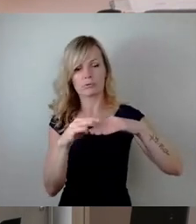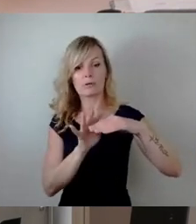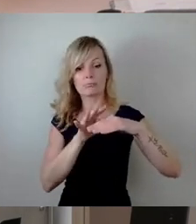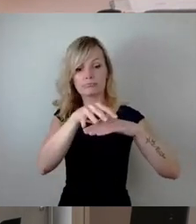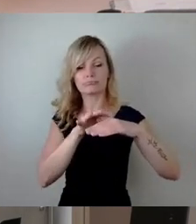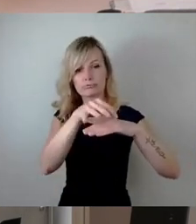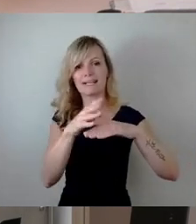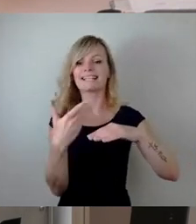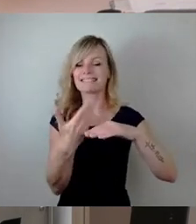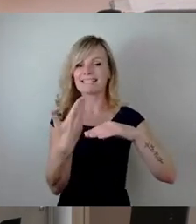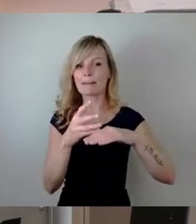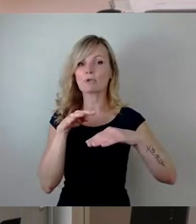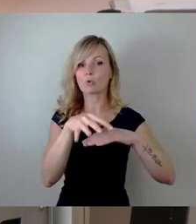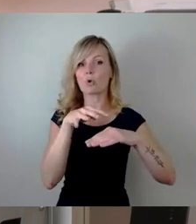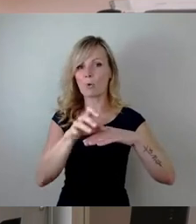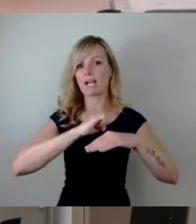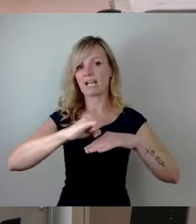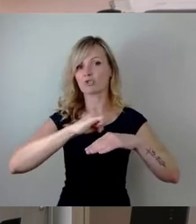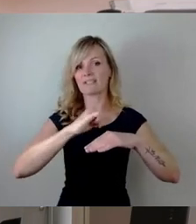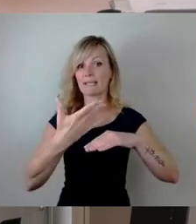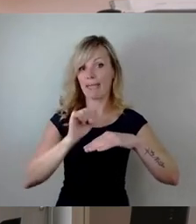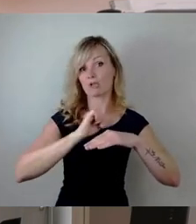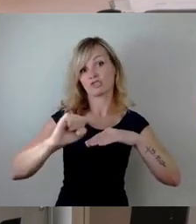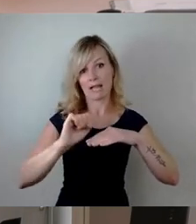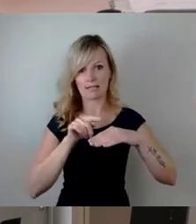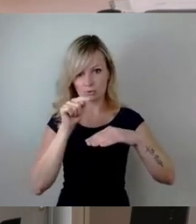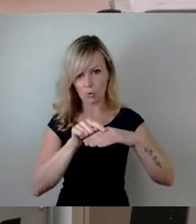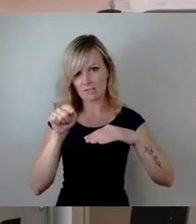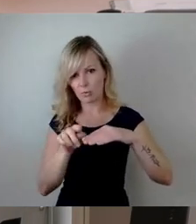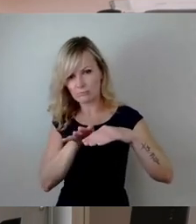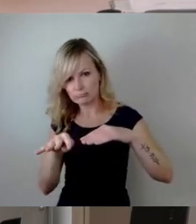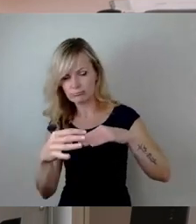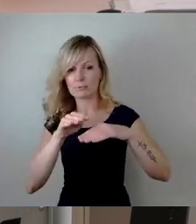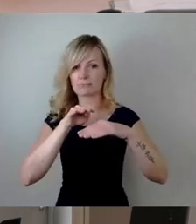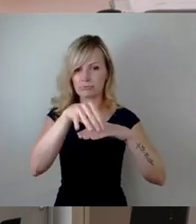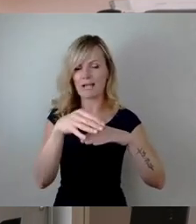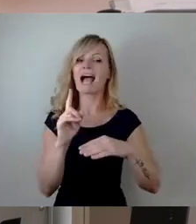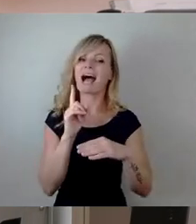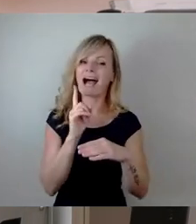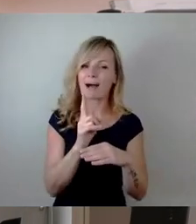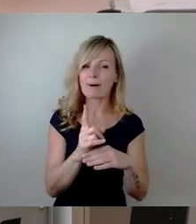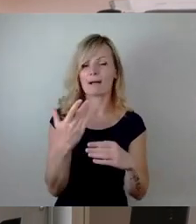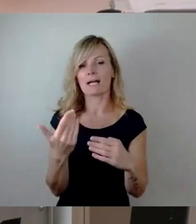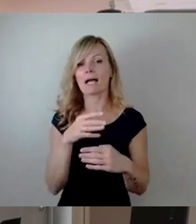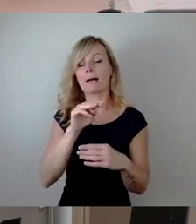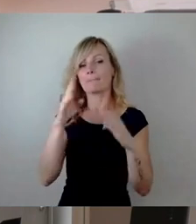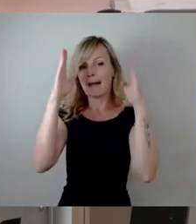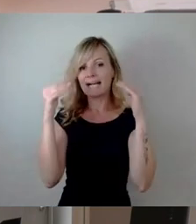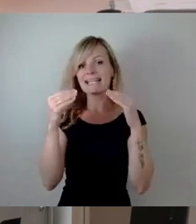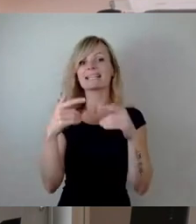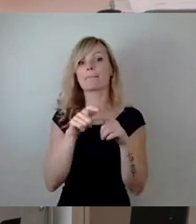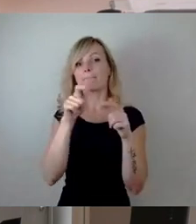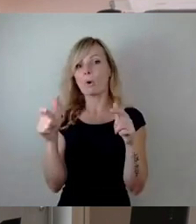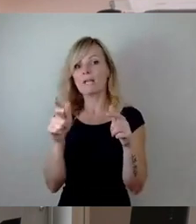Strömungsgeschwindigkeiten an den Stellen zu. Nach aktuellem Stand wird sich das aber hinter der Marienbrücke wieder nivellieren.